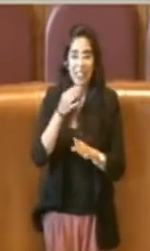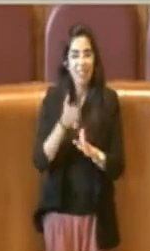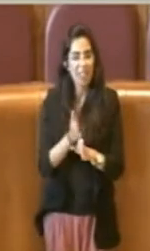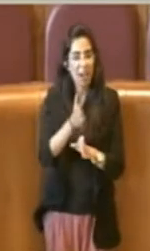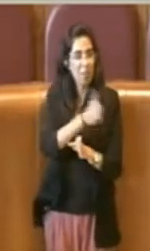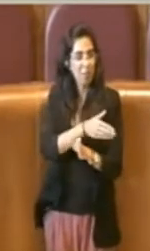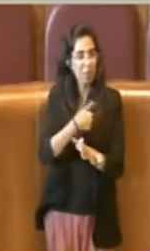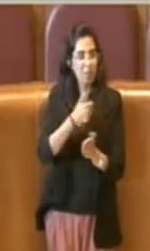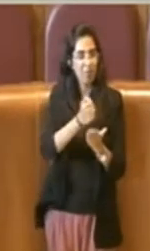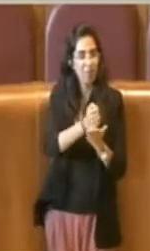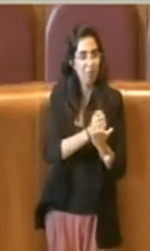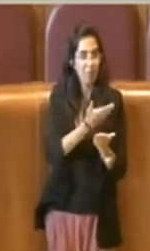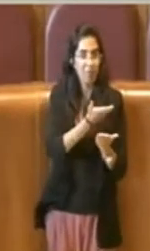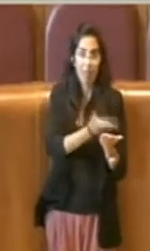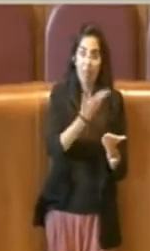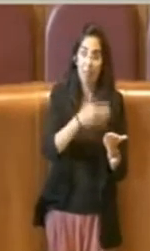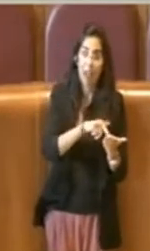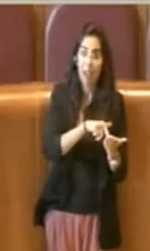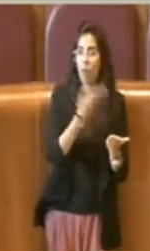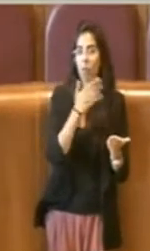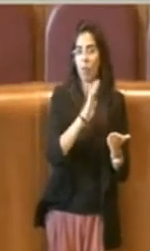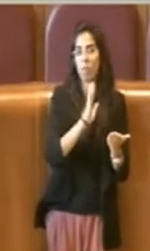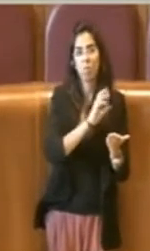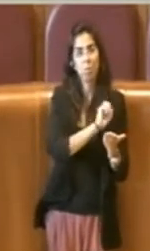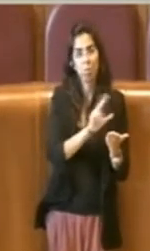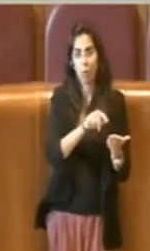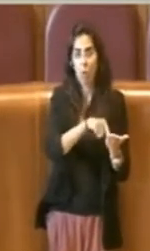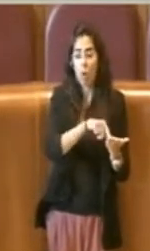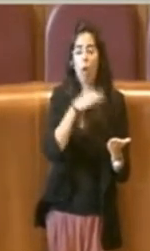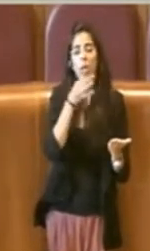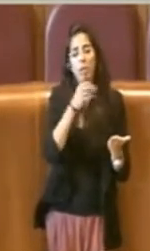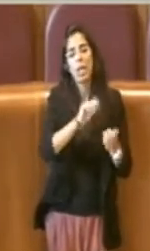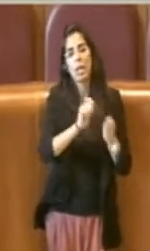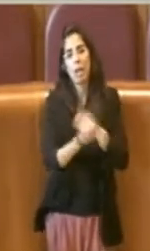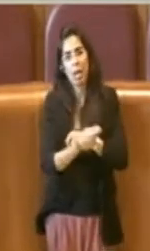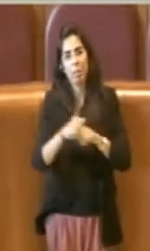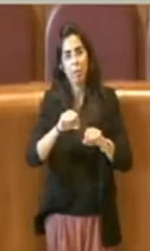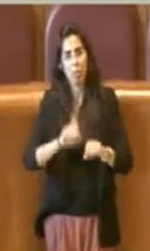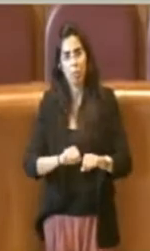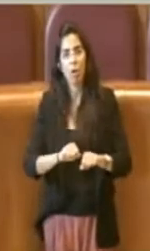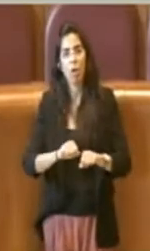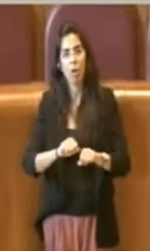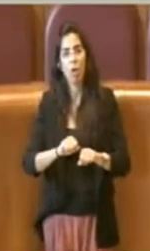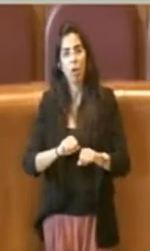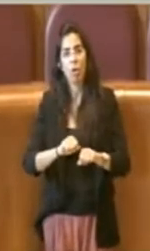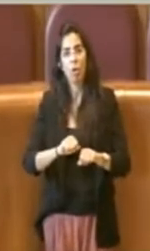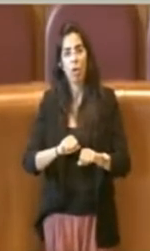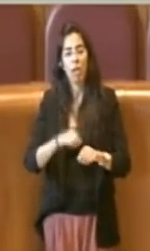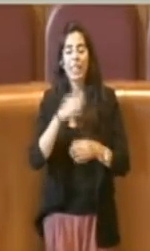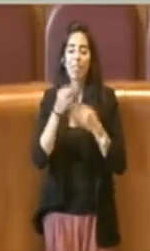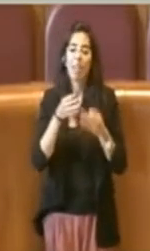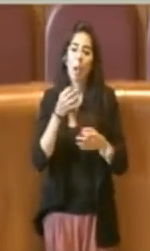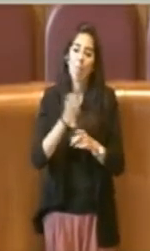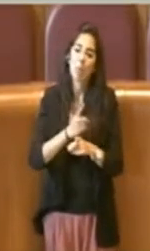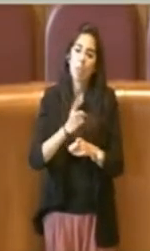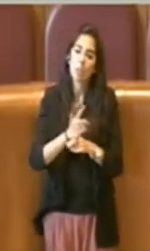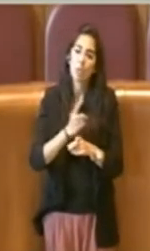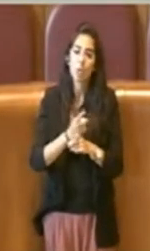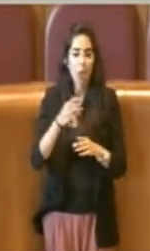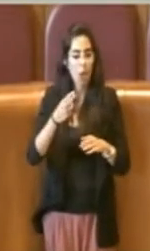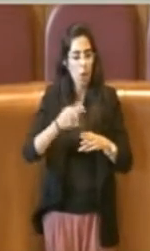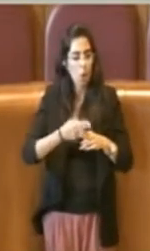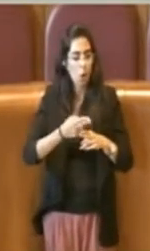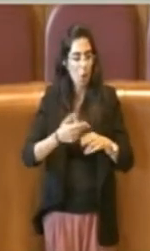documentazione. Quindi c'era la necessità di allineare Roma Capitale con